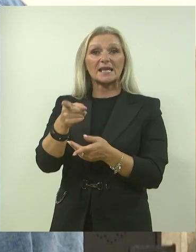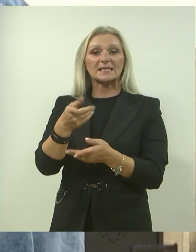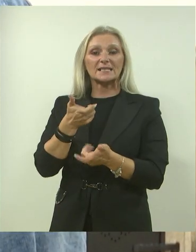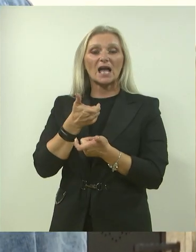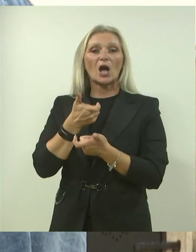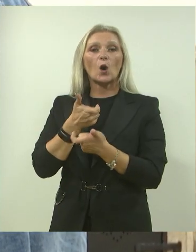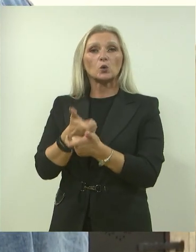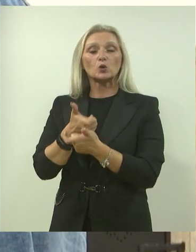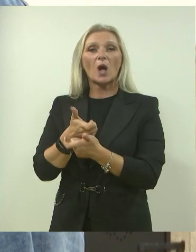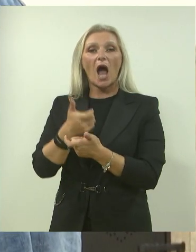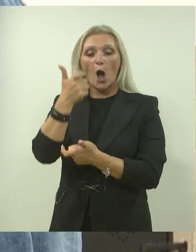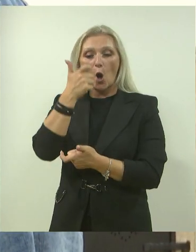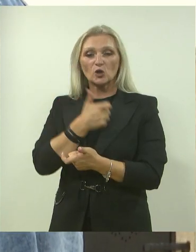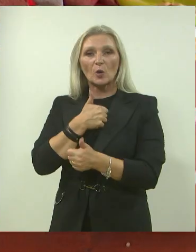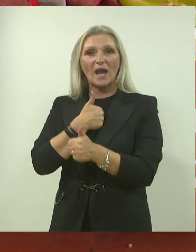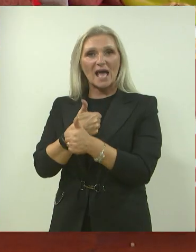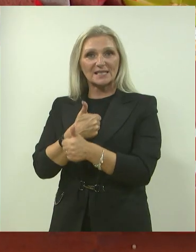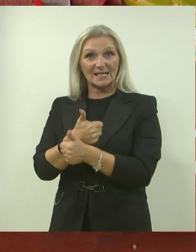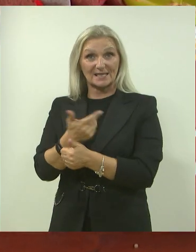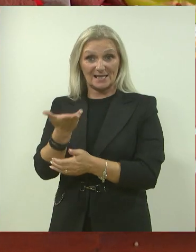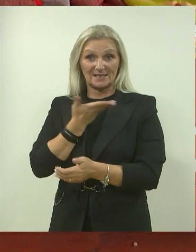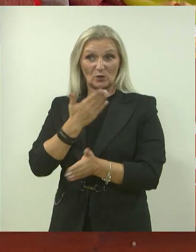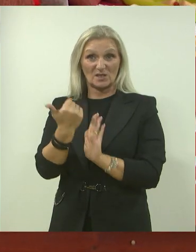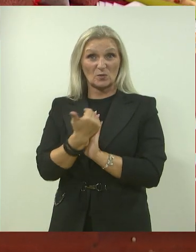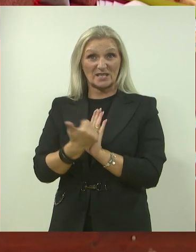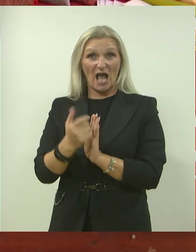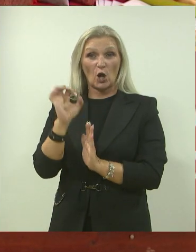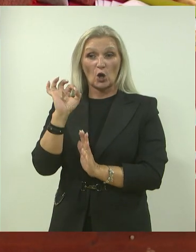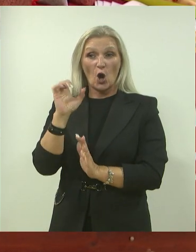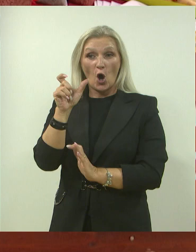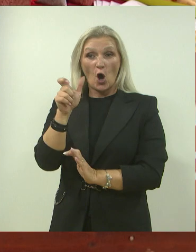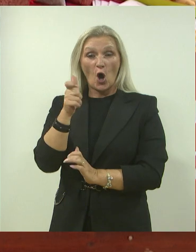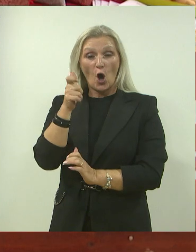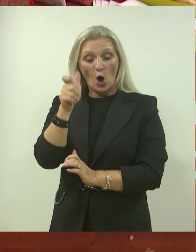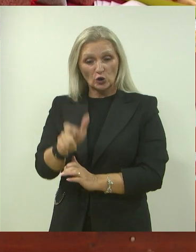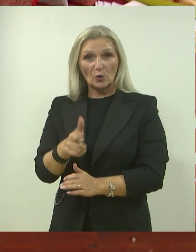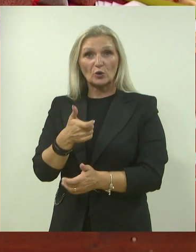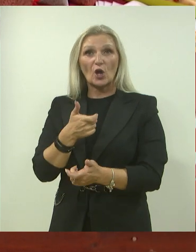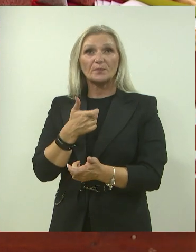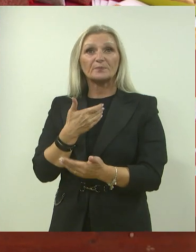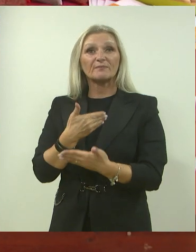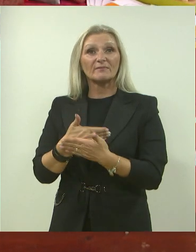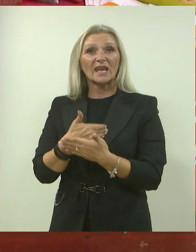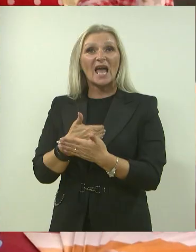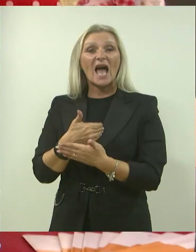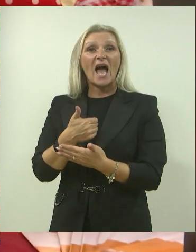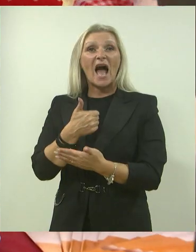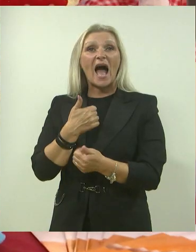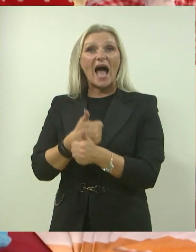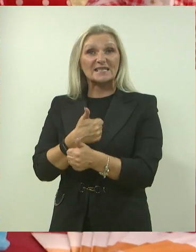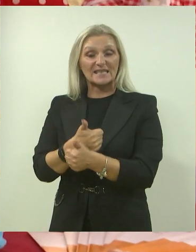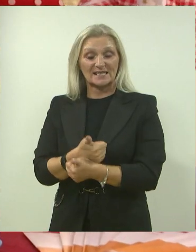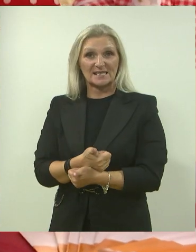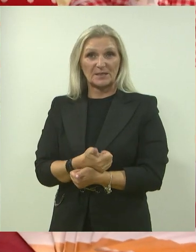osobne asistencije, jer je donesen zakon o osobnoj asistenciji i trenutno imamo 26 korisnika koji koristuje uslugu osobne